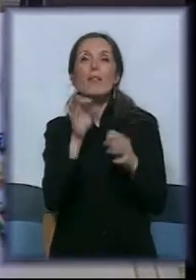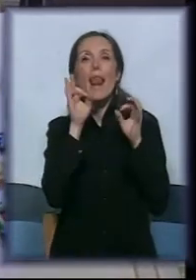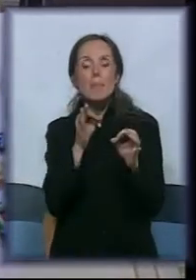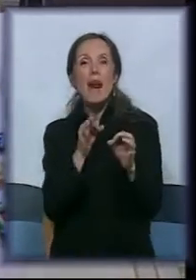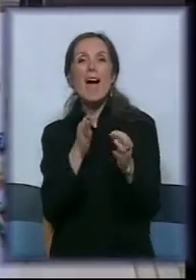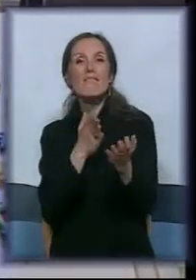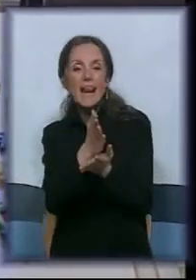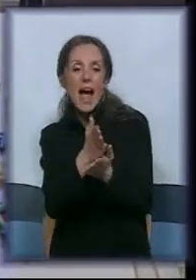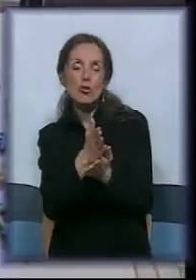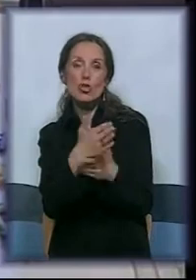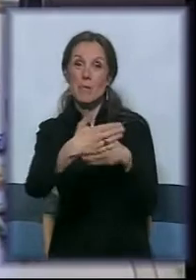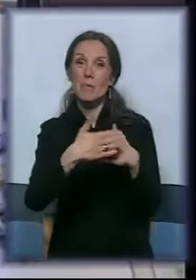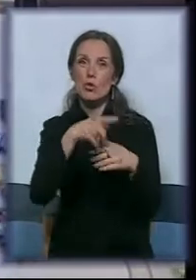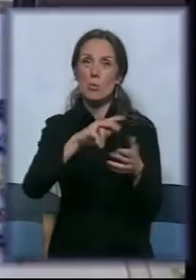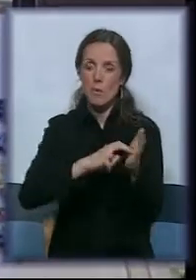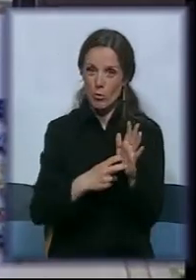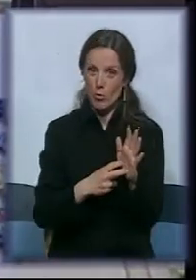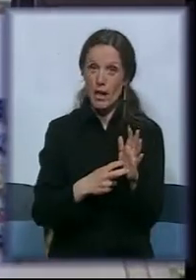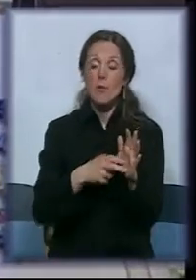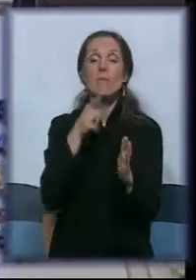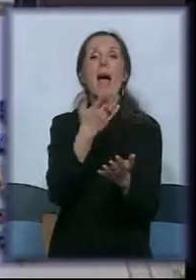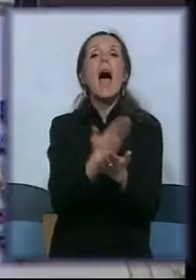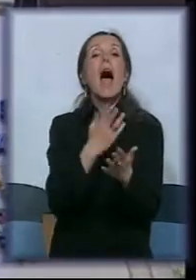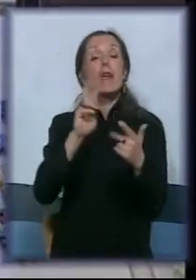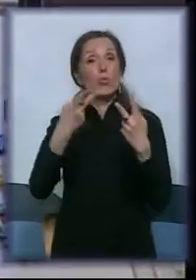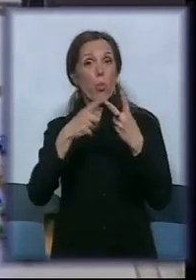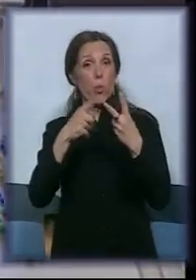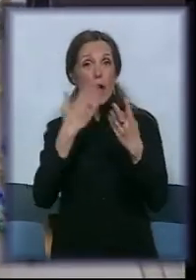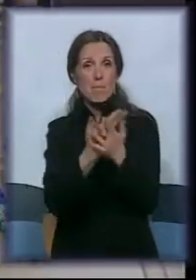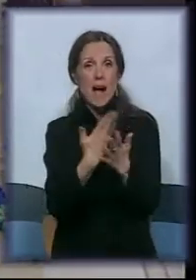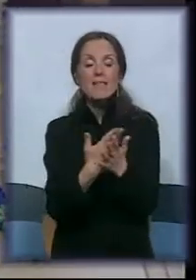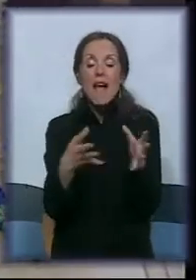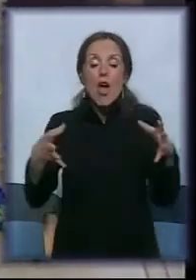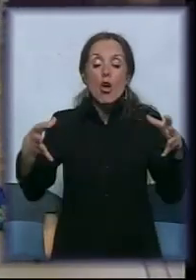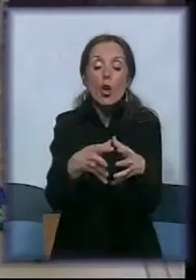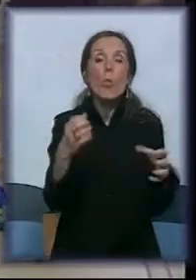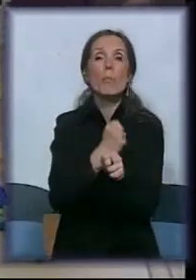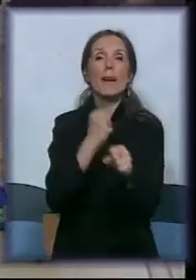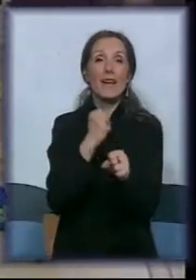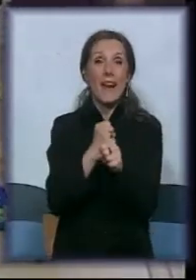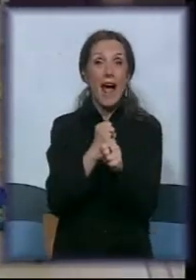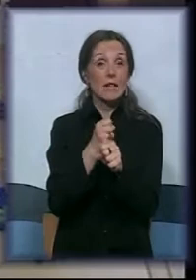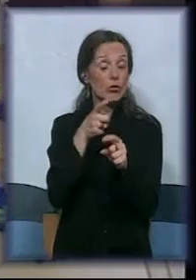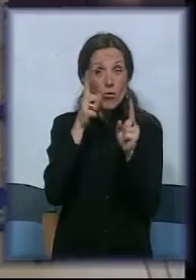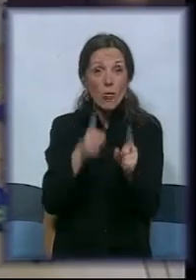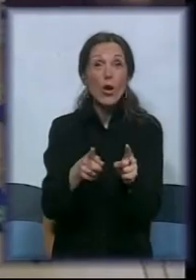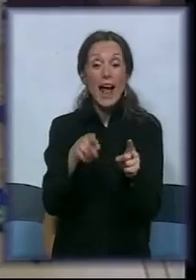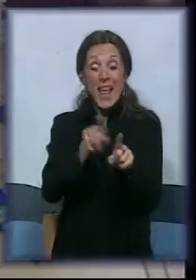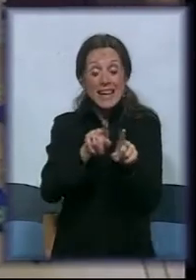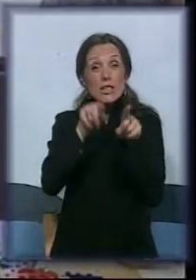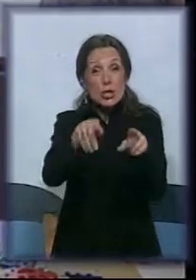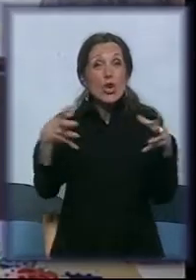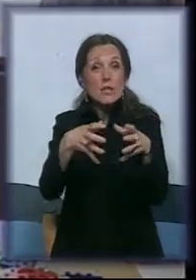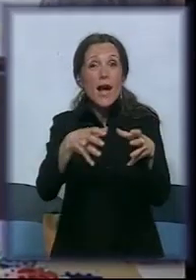je neka baza. Druga, jeste baš taj grupni rad na kojem se insistira, baš taj isti drugarima, zato što naravno